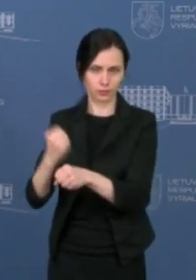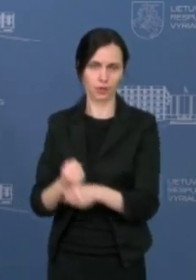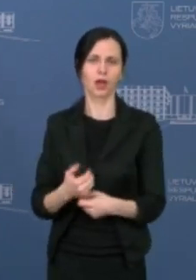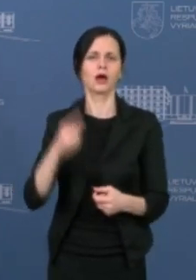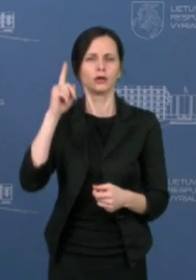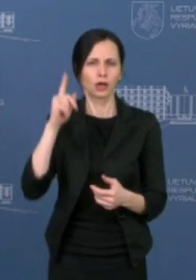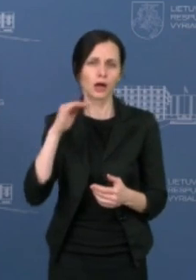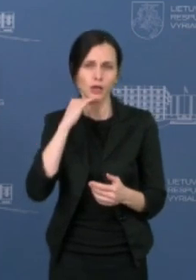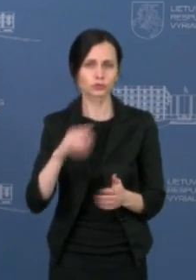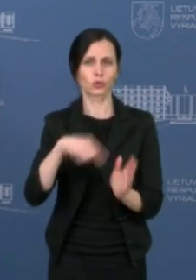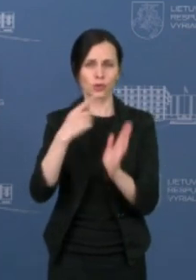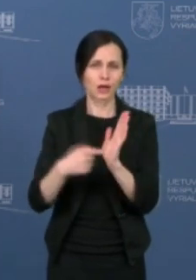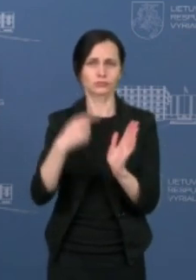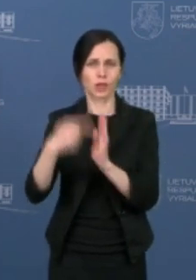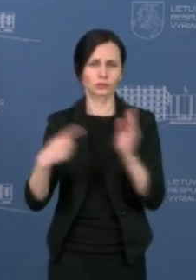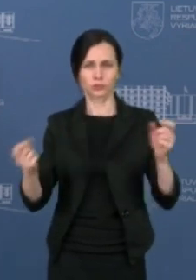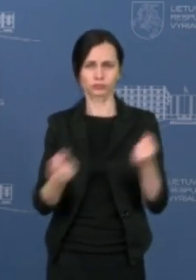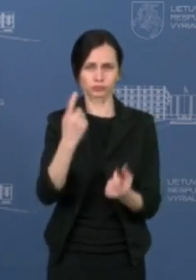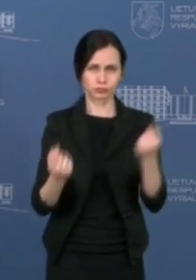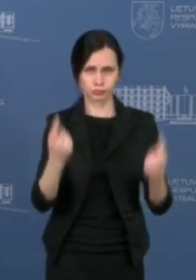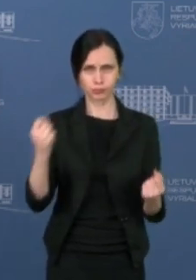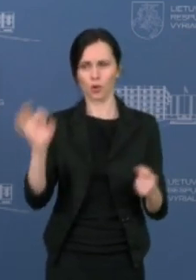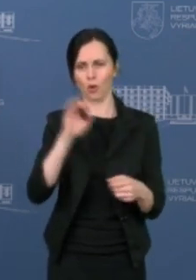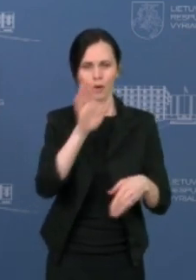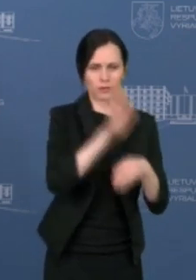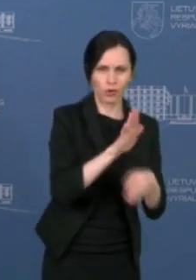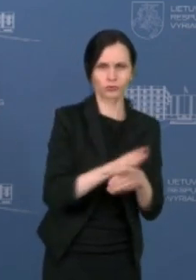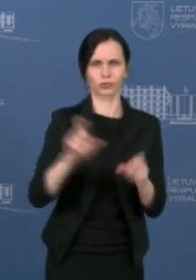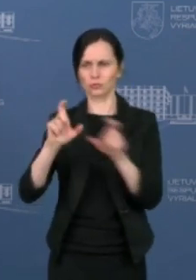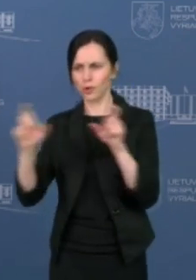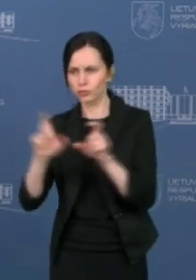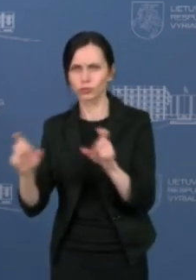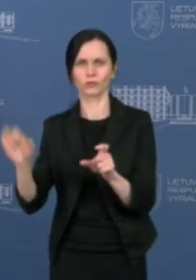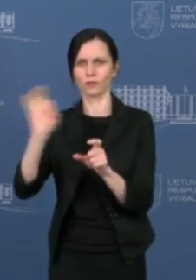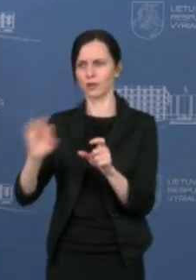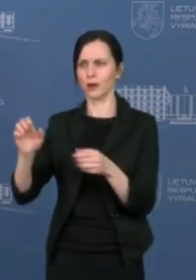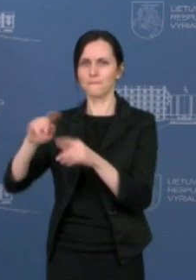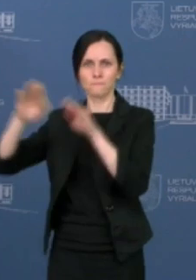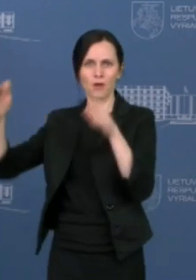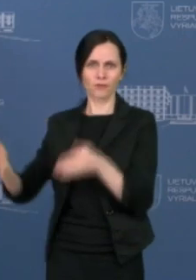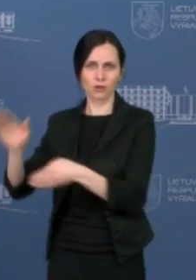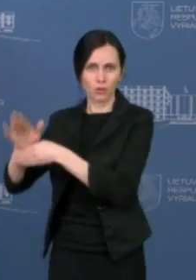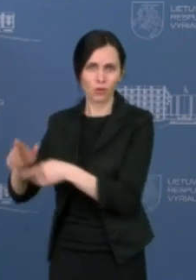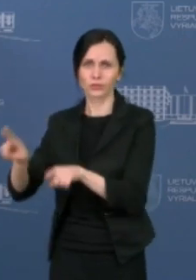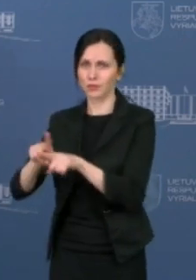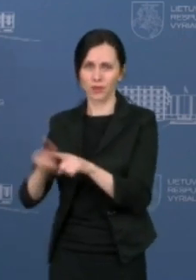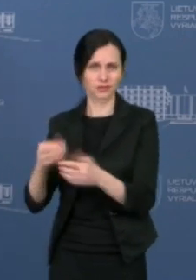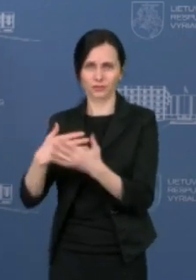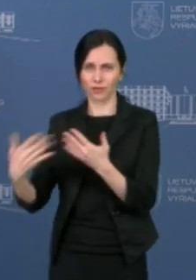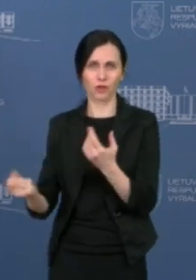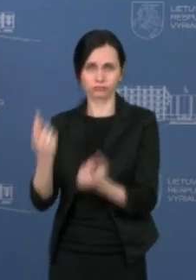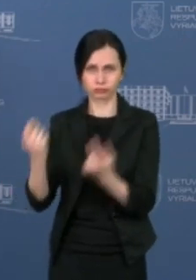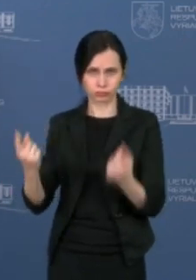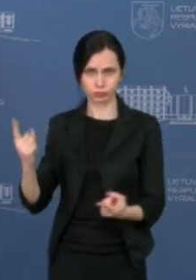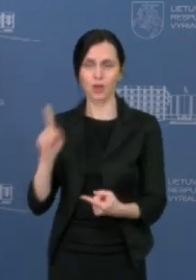daugiau dėl šitų ir kioskų, ir parduotų, ir pavilijonų. Tai kaip ir buvo minėta, yra